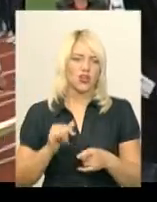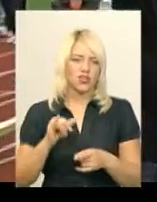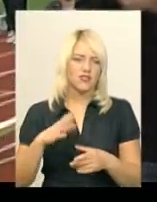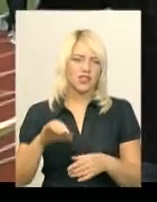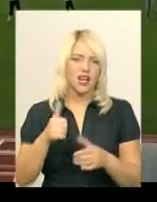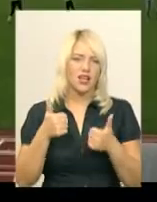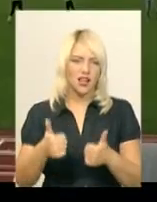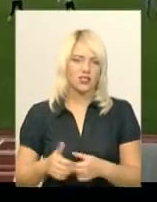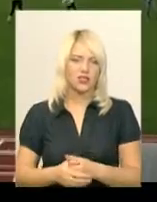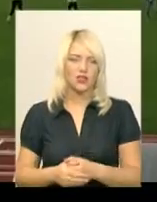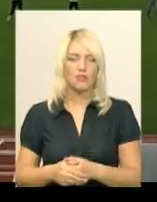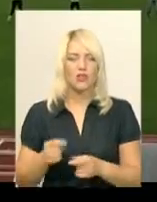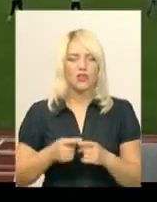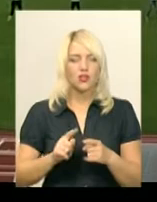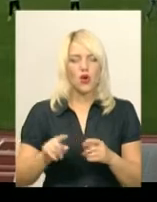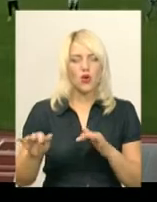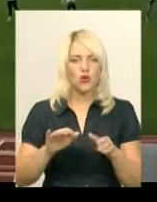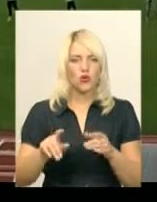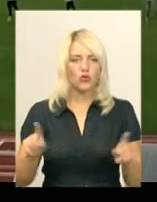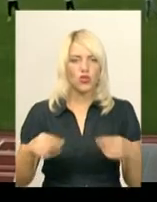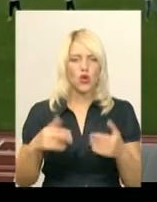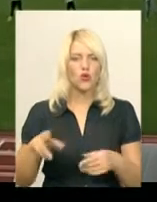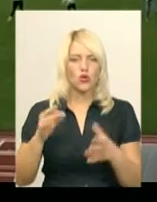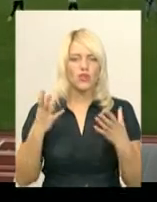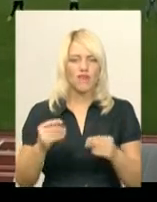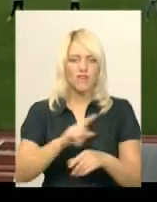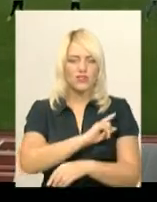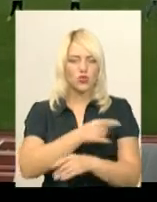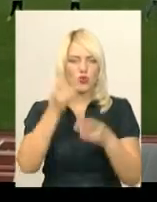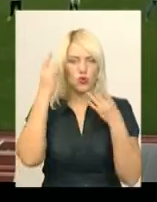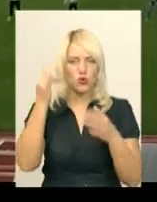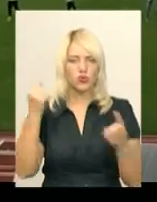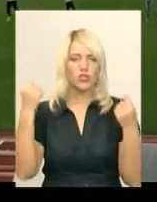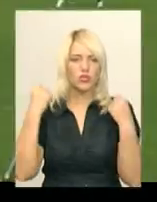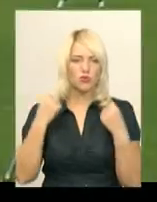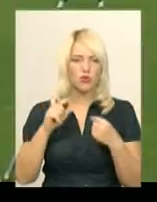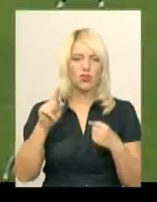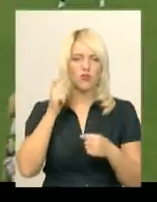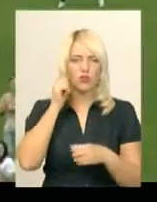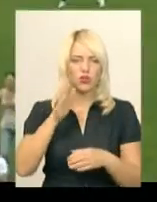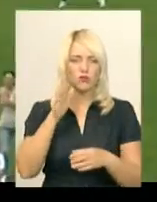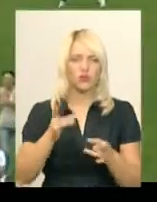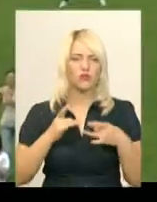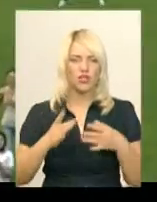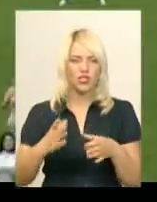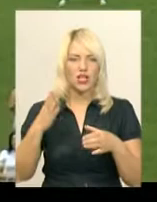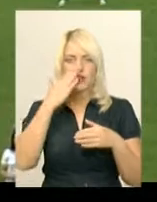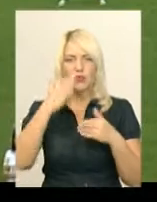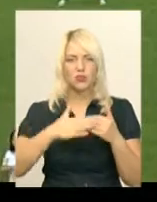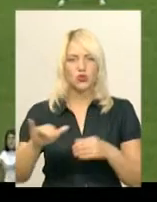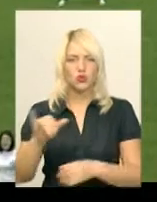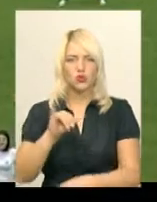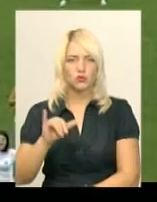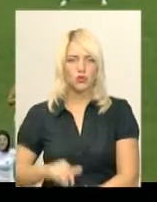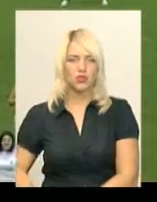все дуже класно. Руханку влаштували до Дня фізичної культури та спорту, який в Україні відзначатимуть найближчої суботи. Ярослава Антошевська, Дем'ян